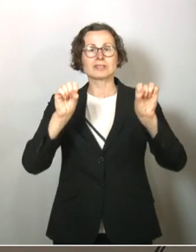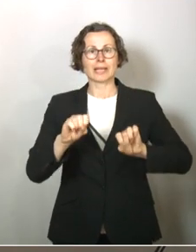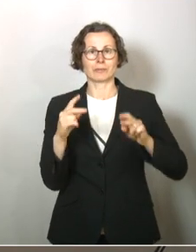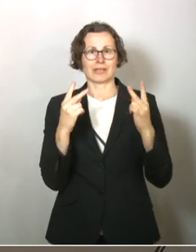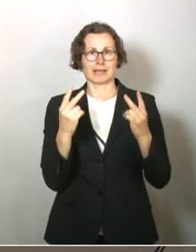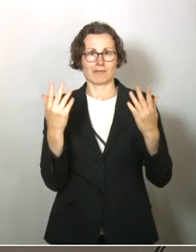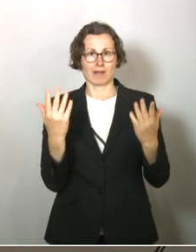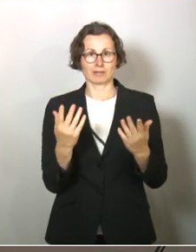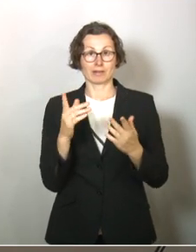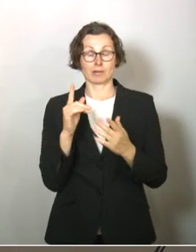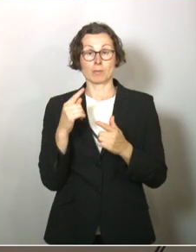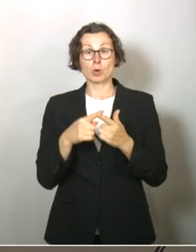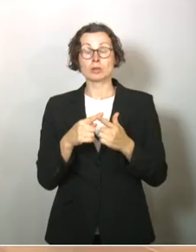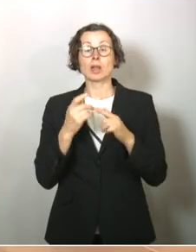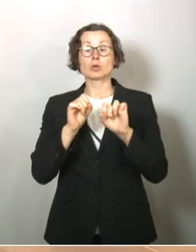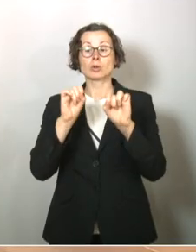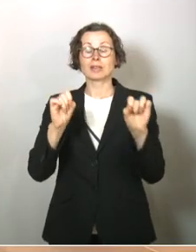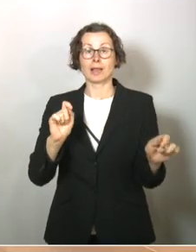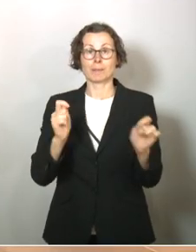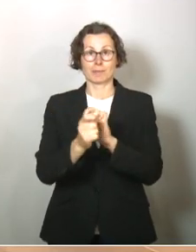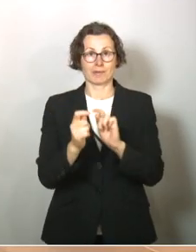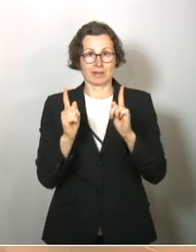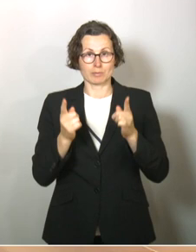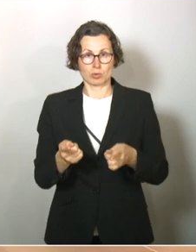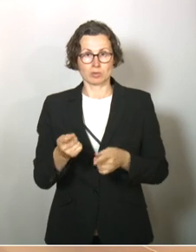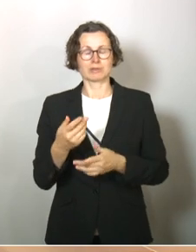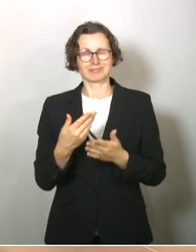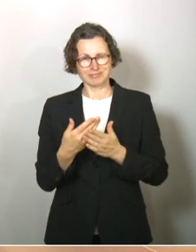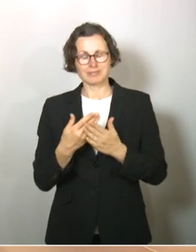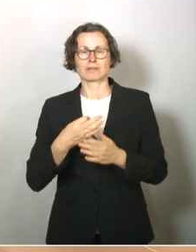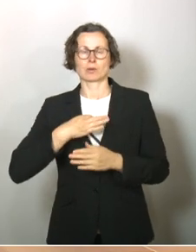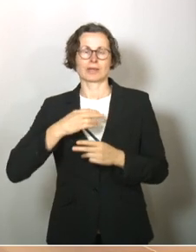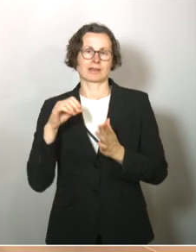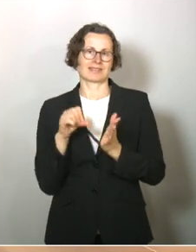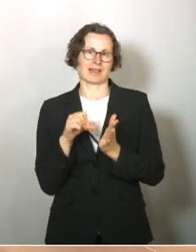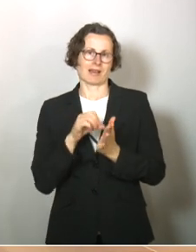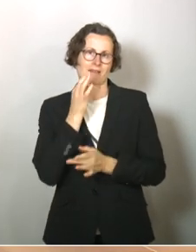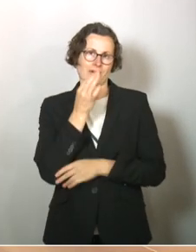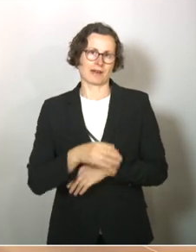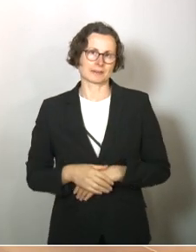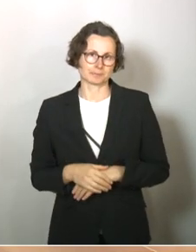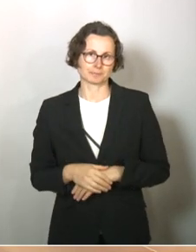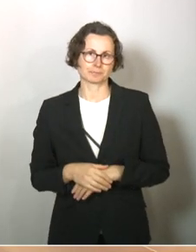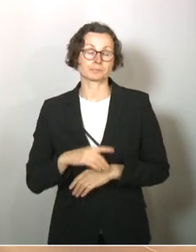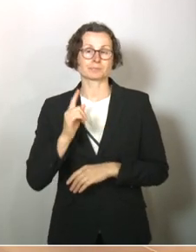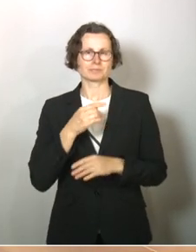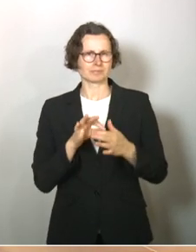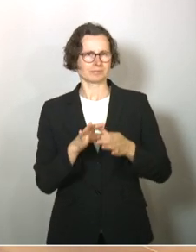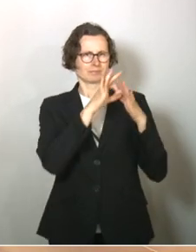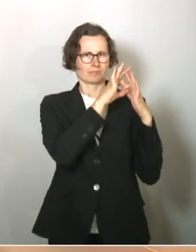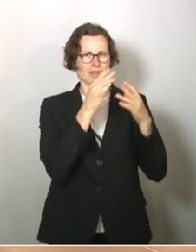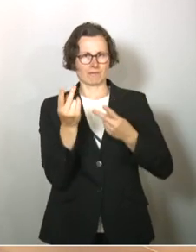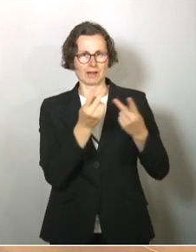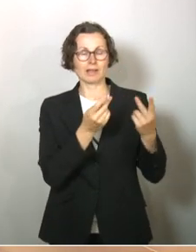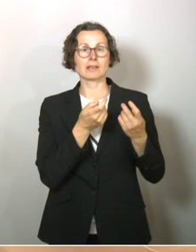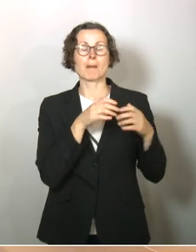am System verändert, ist meines Erachtens eine Zentrale. Da auch noch mal kurz zurück, bei der Bankenkrise war es so